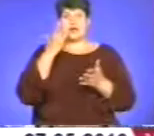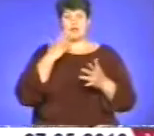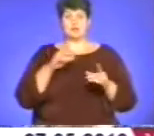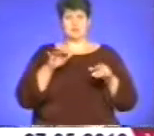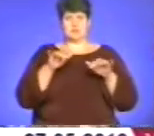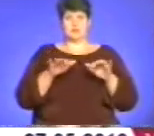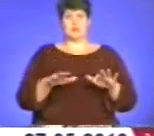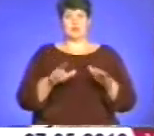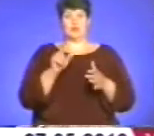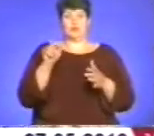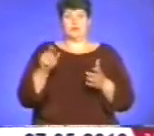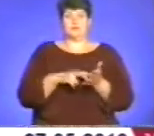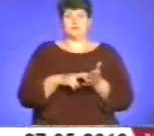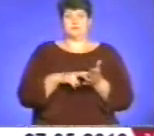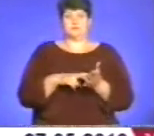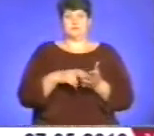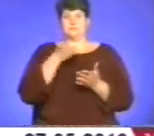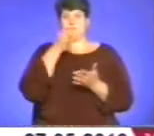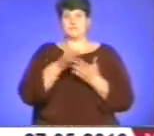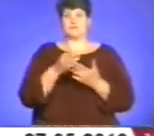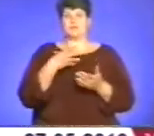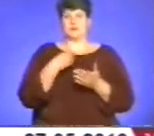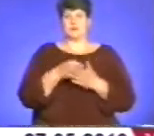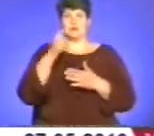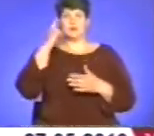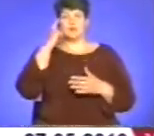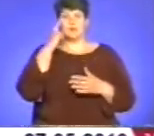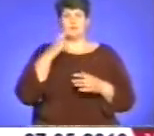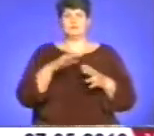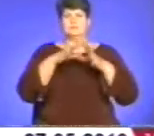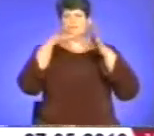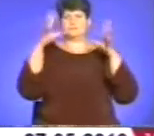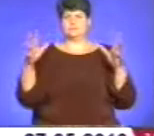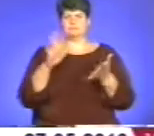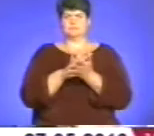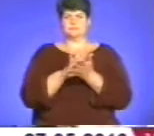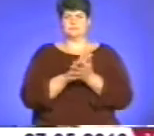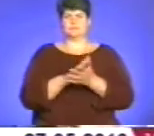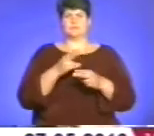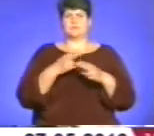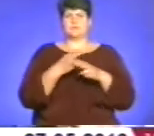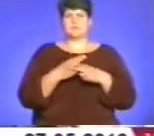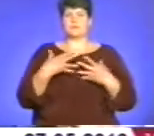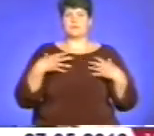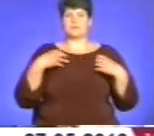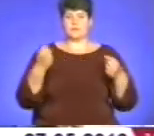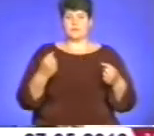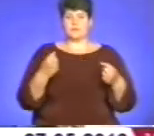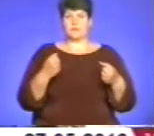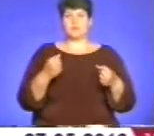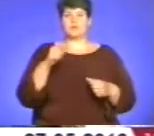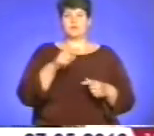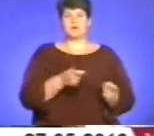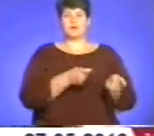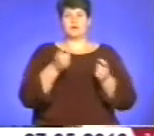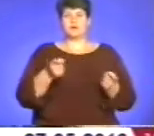діла, людям боязково словлювати свою думку. Тим часом гори бруду загрожують здоров'ю. Туди відводяться різні